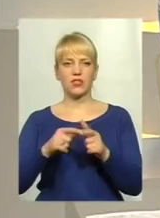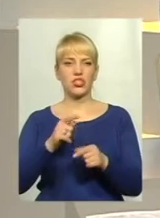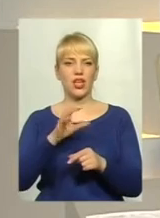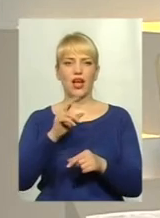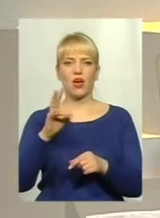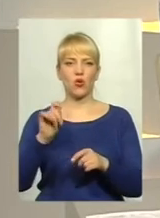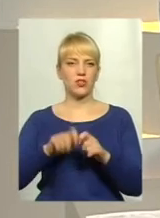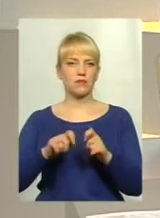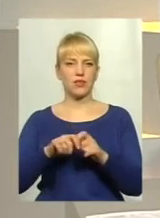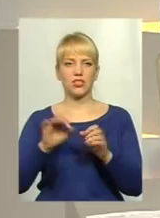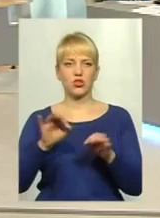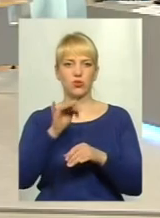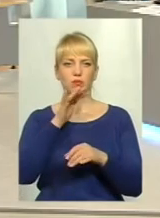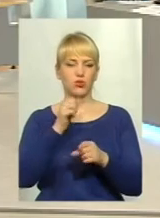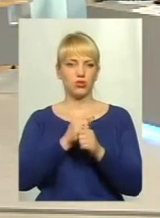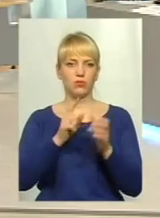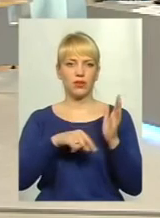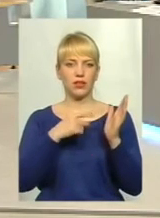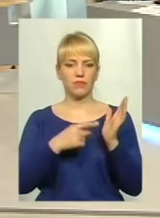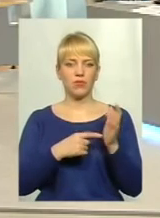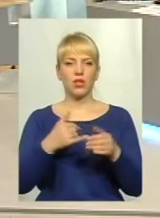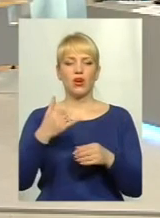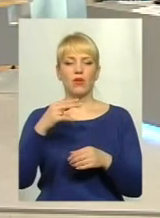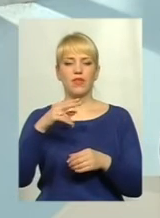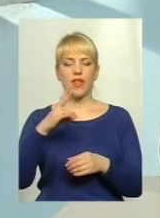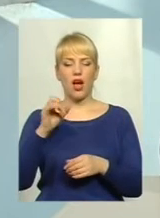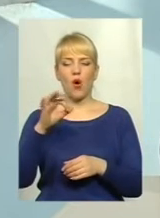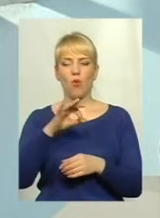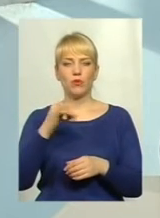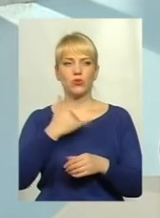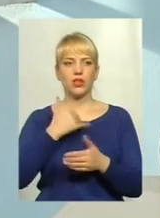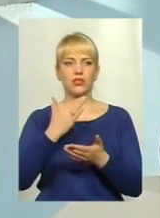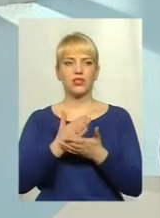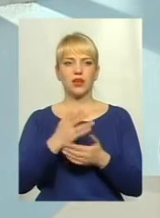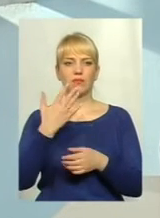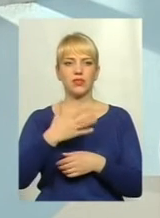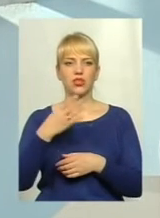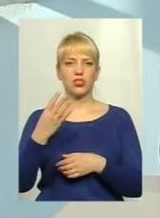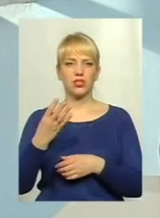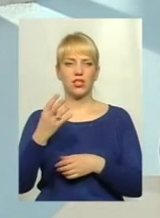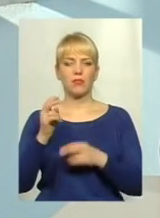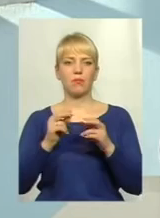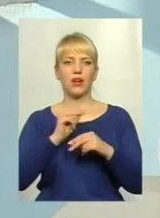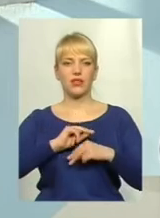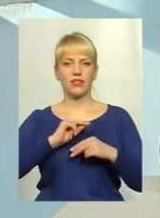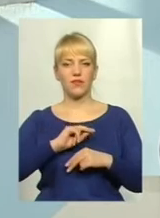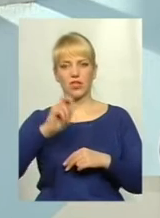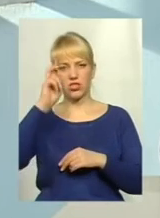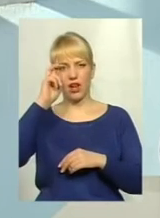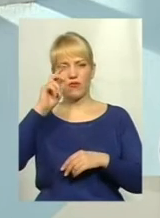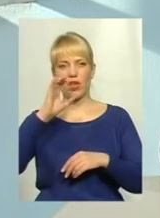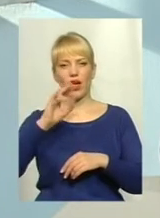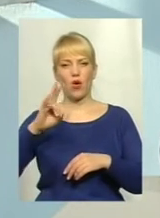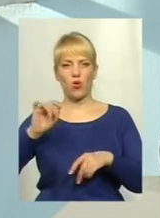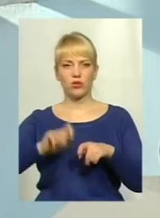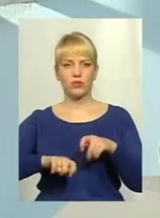можливості вплинути такі речі? на область у нас є по штату 54 працівники Державної калічної інспекції у Хмельницькій області. З